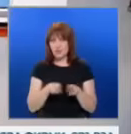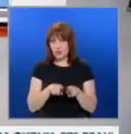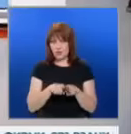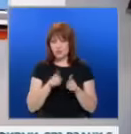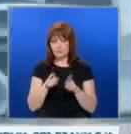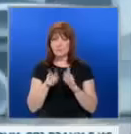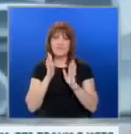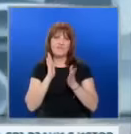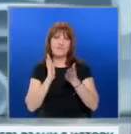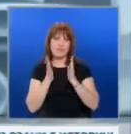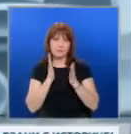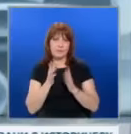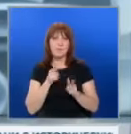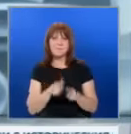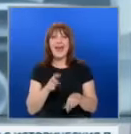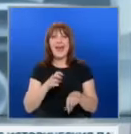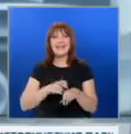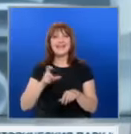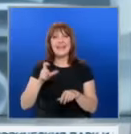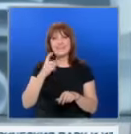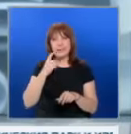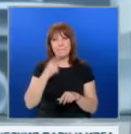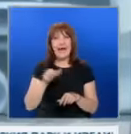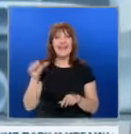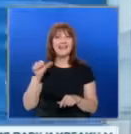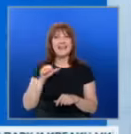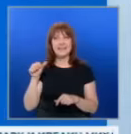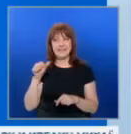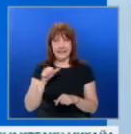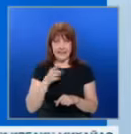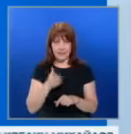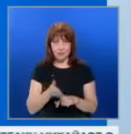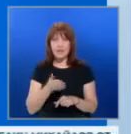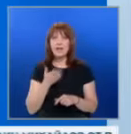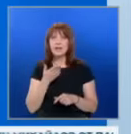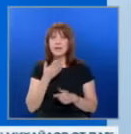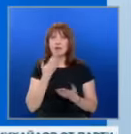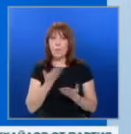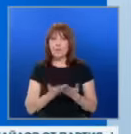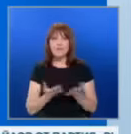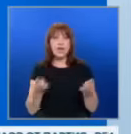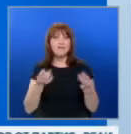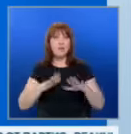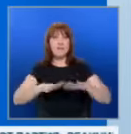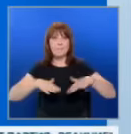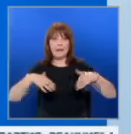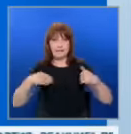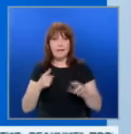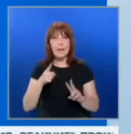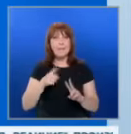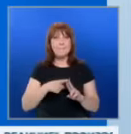също във Фейсбук, своята позиция изрази и лидера на ДСБ Атанас Танасов, който обяви, че в новия парламент